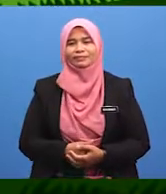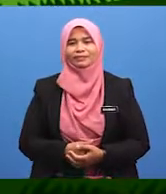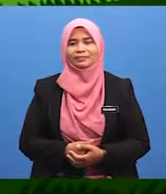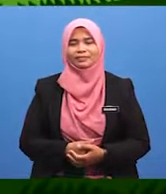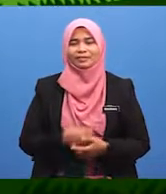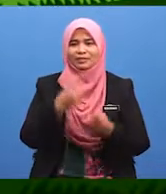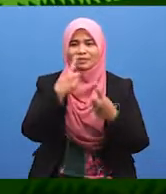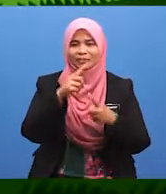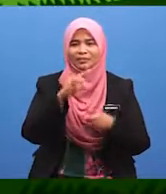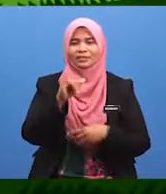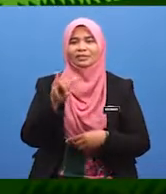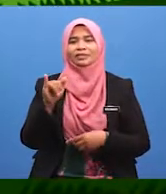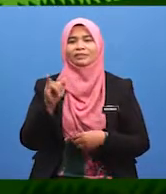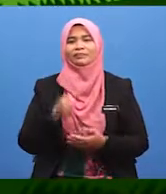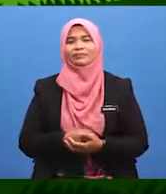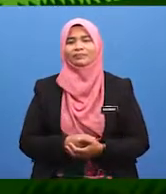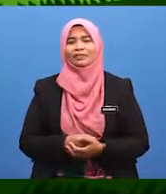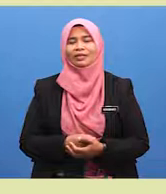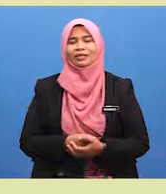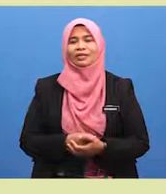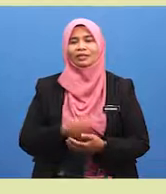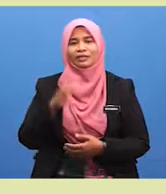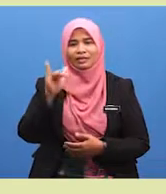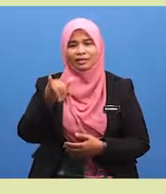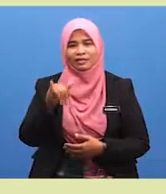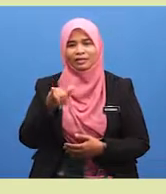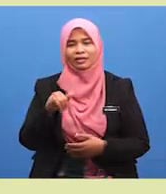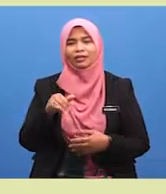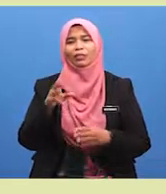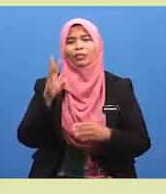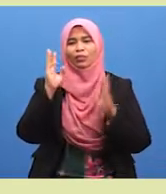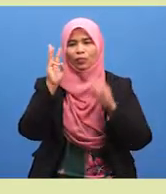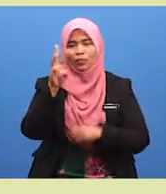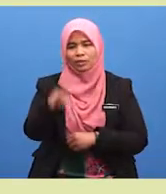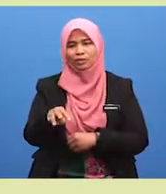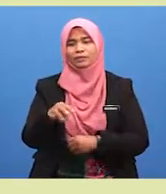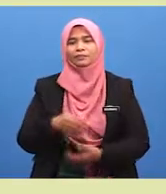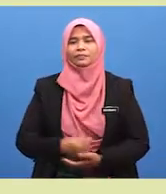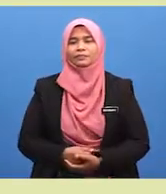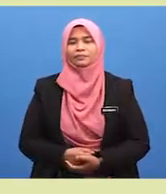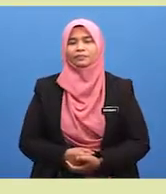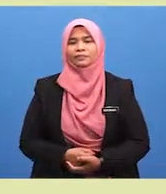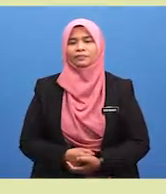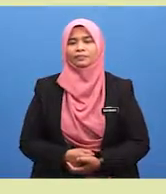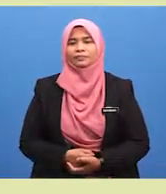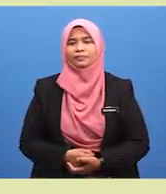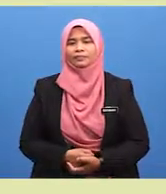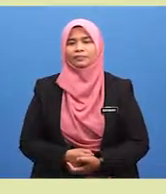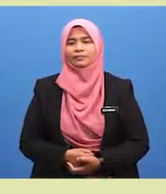sekali. Jawapannya, Ya, solat adalah